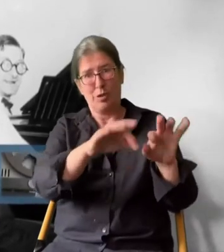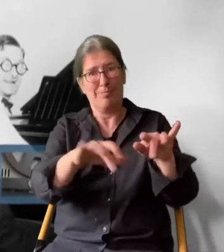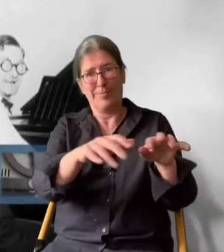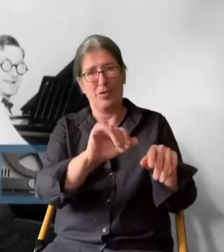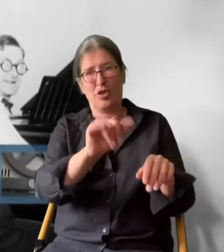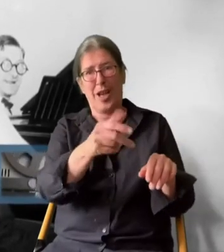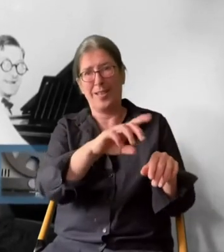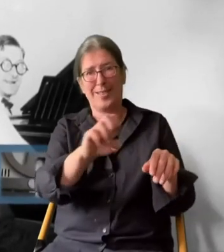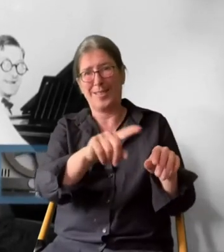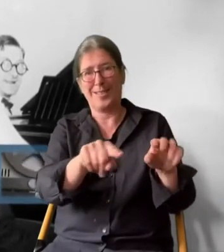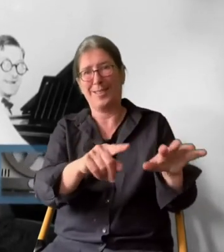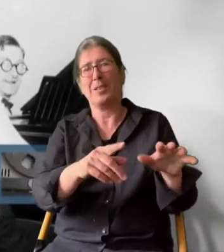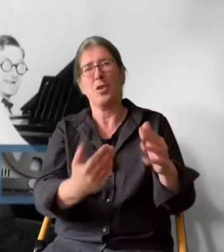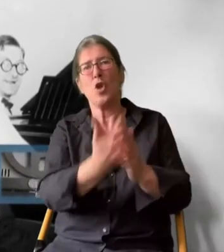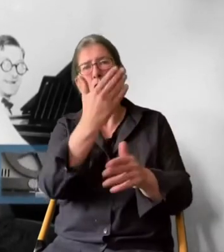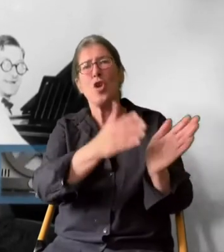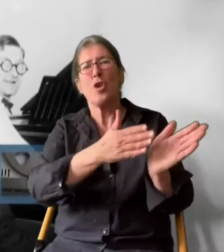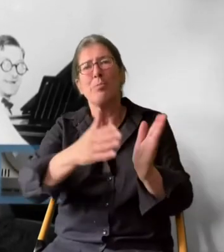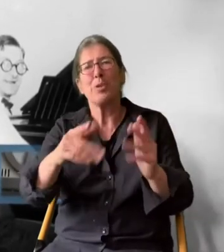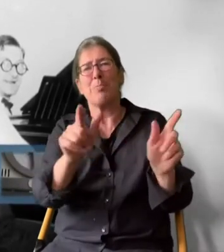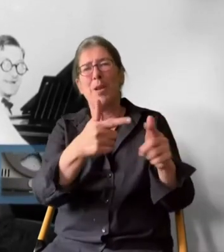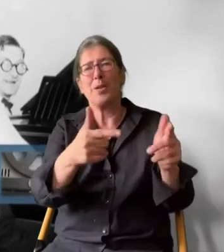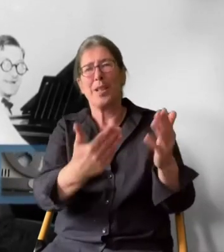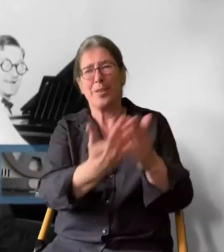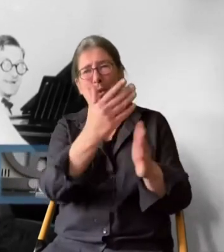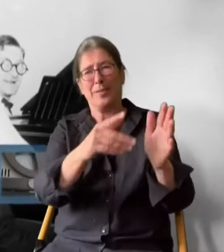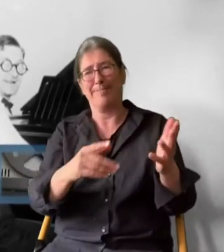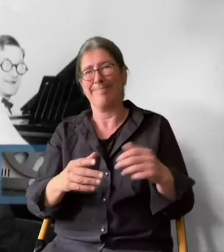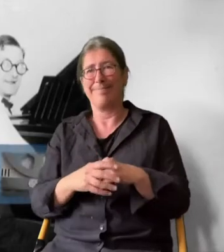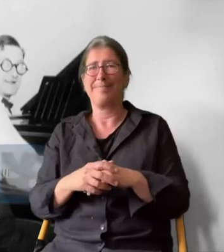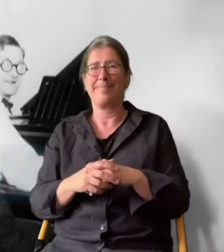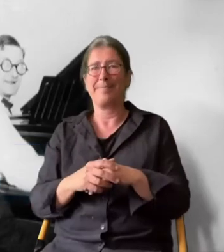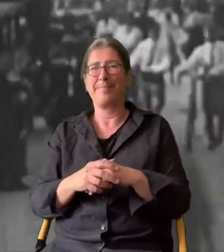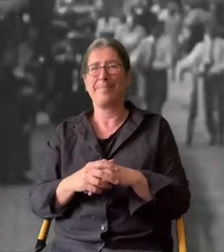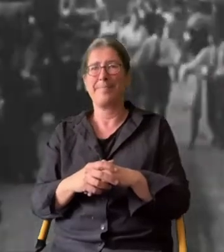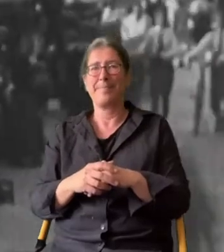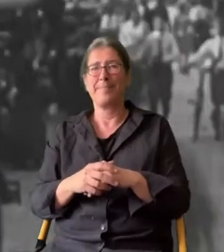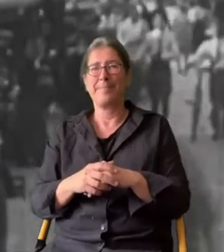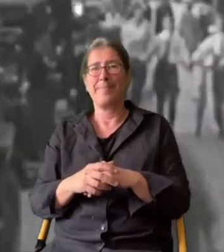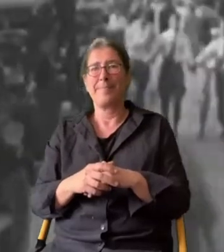das eben spielen musste. Die neuen Rhythmen und Melodien.